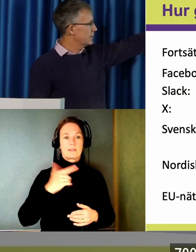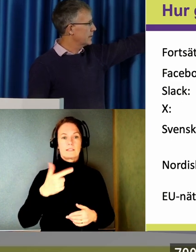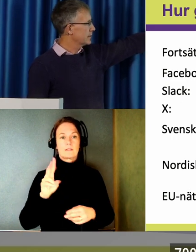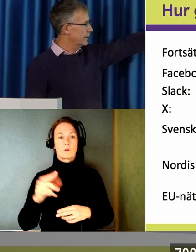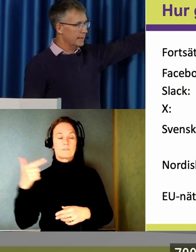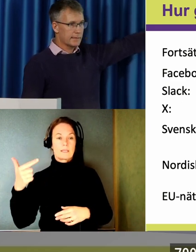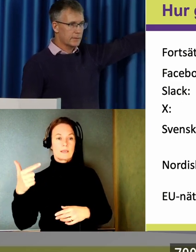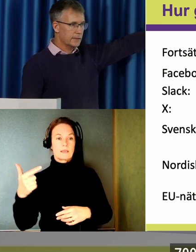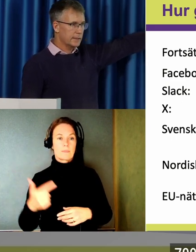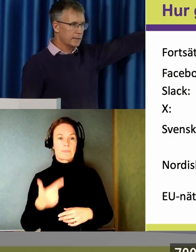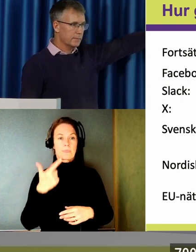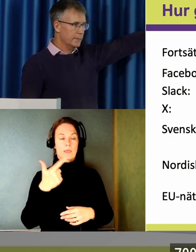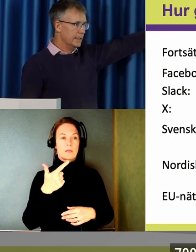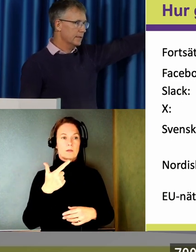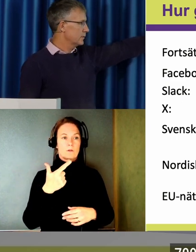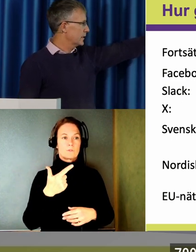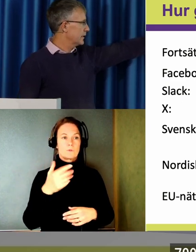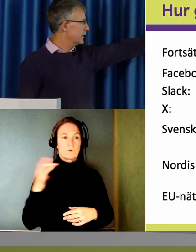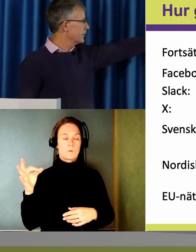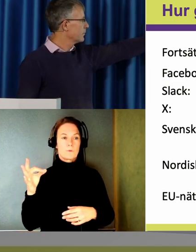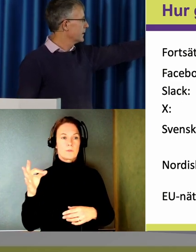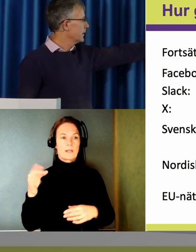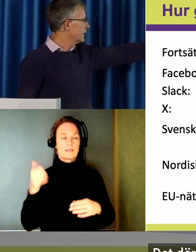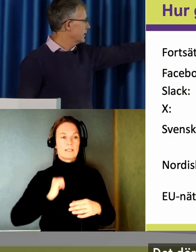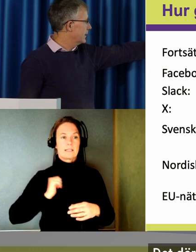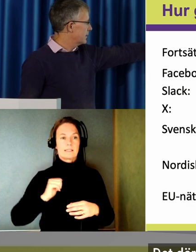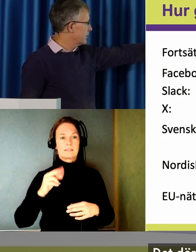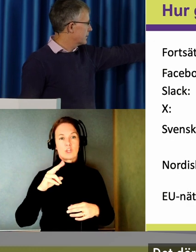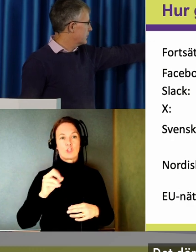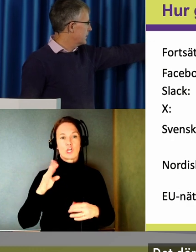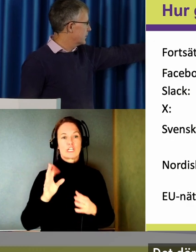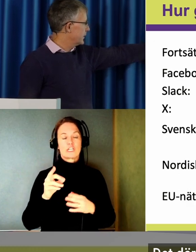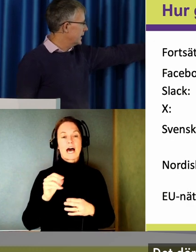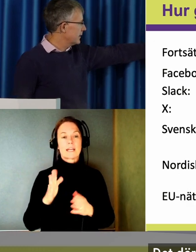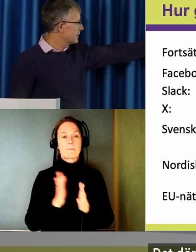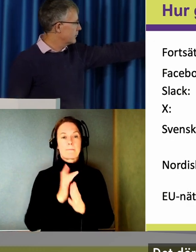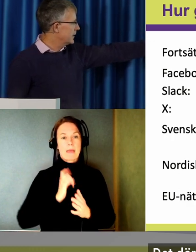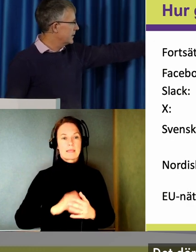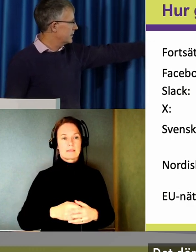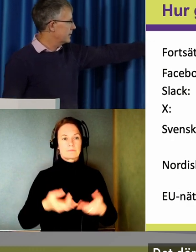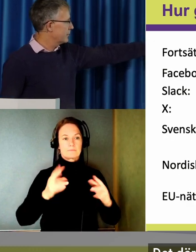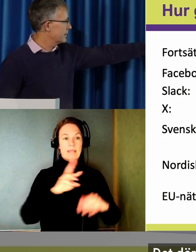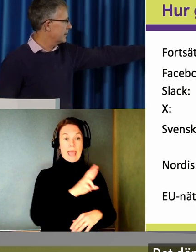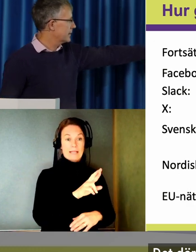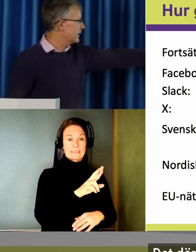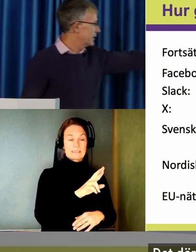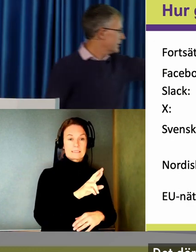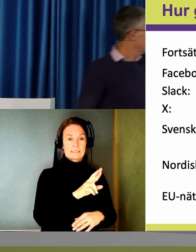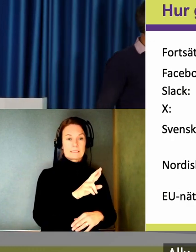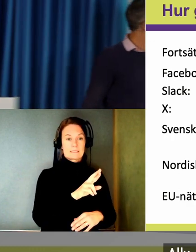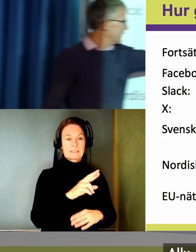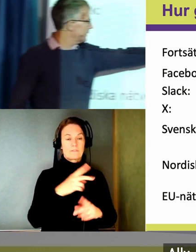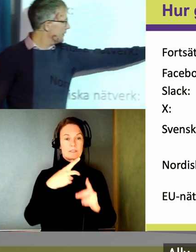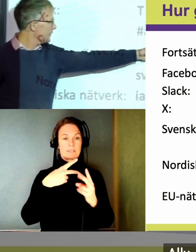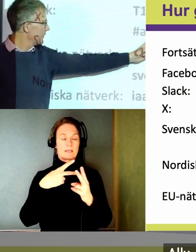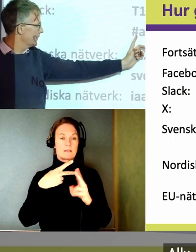700 tillgänglighetsnördar med mig och några till där. Det där systemet som heter X nu för tiden. Där finns det lite taggar.